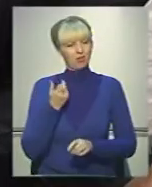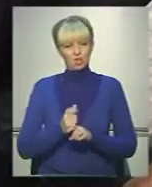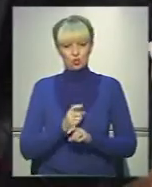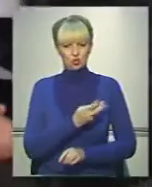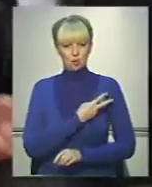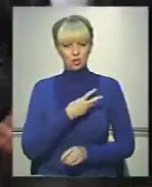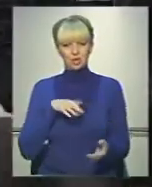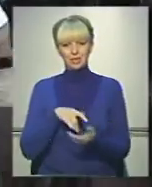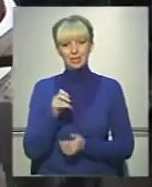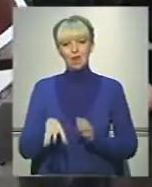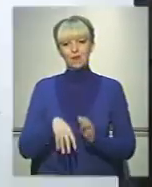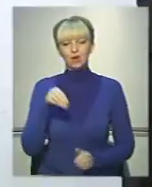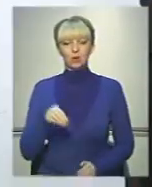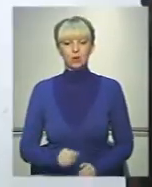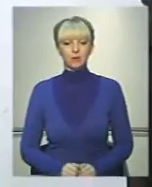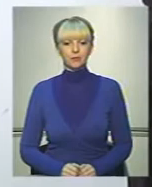бажають йти на вибори.